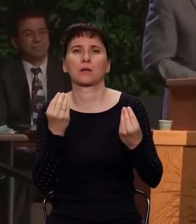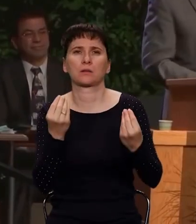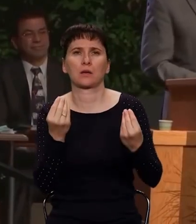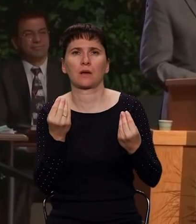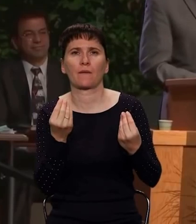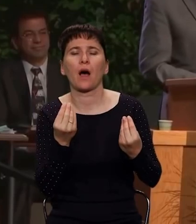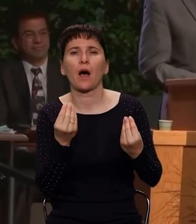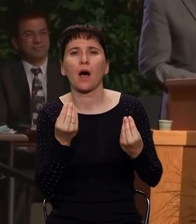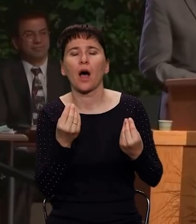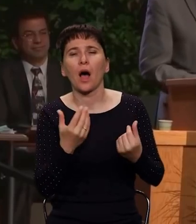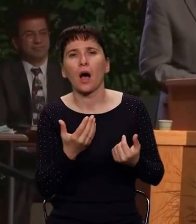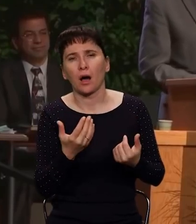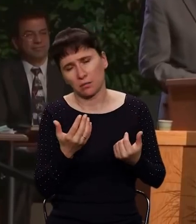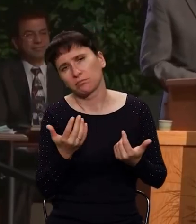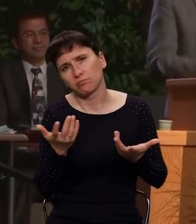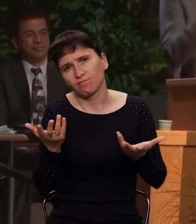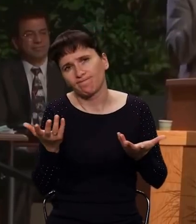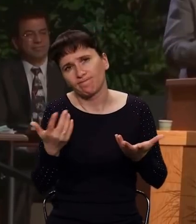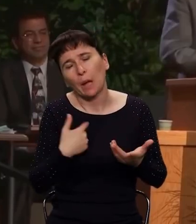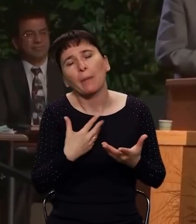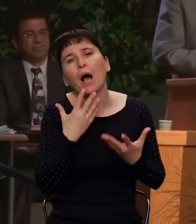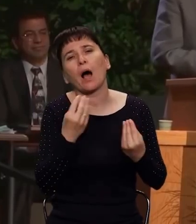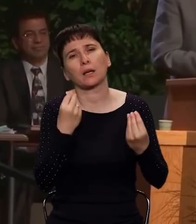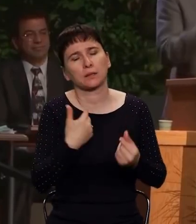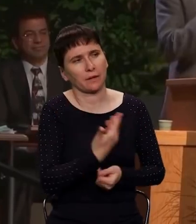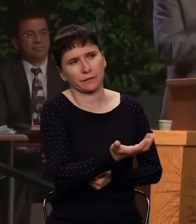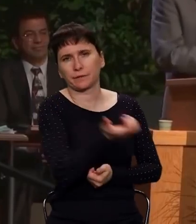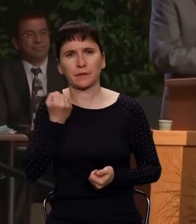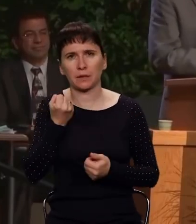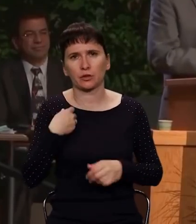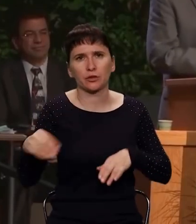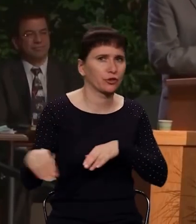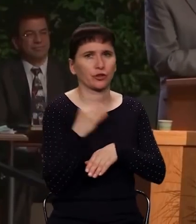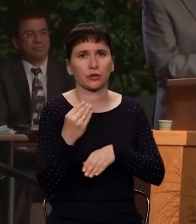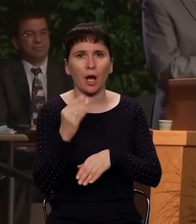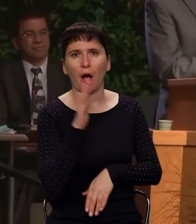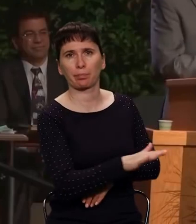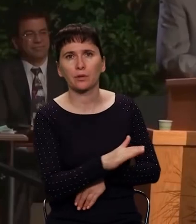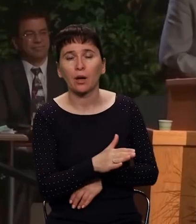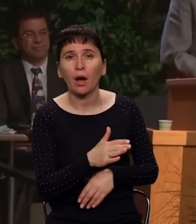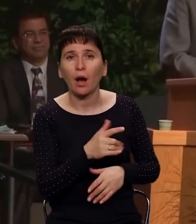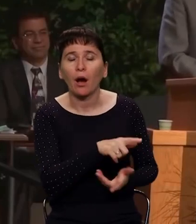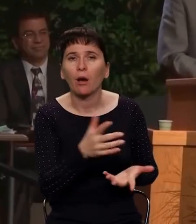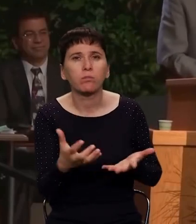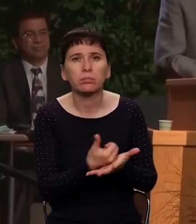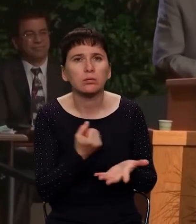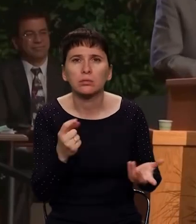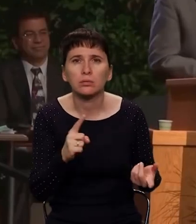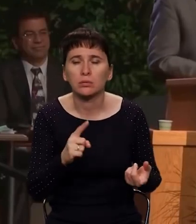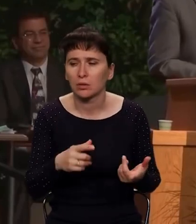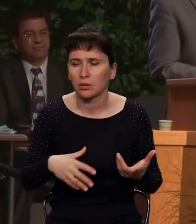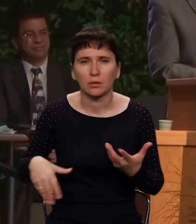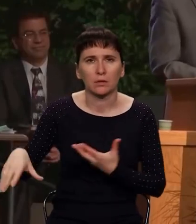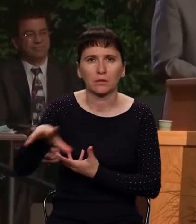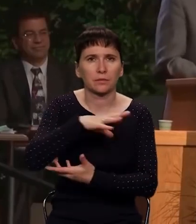в которой однажды, в которой понуждался и взял ее себе. Что сделал эта Изавель? Она, друзья,